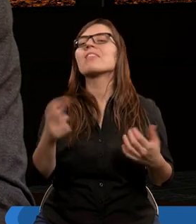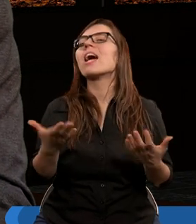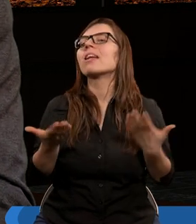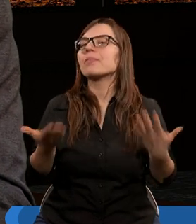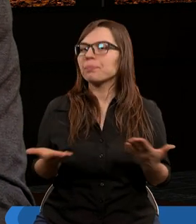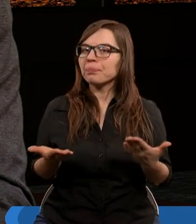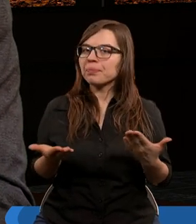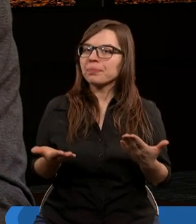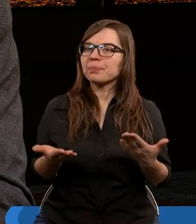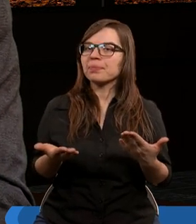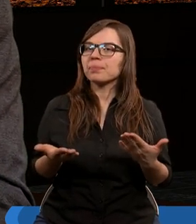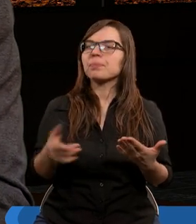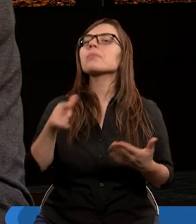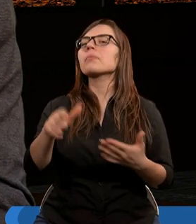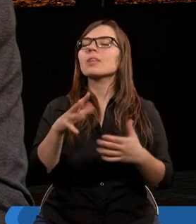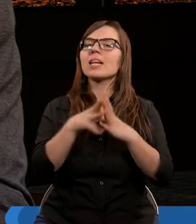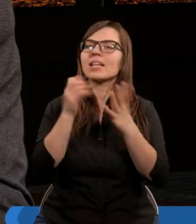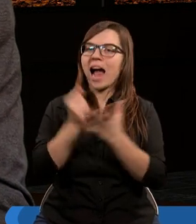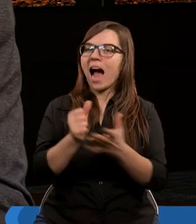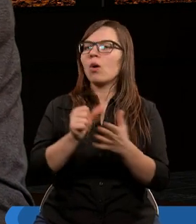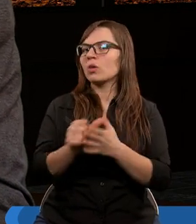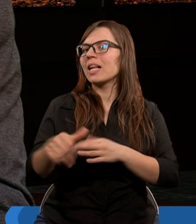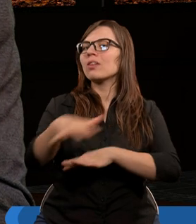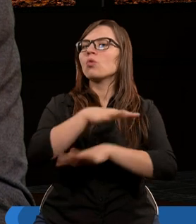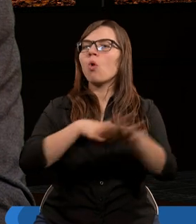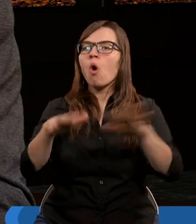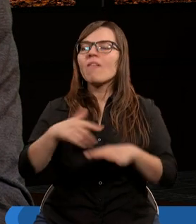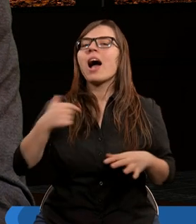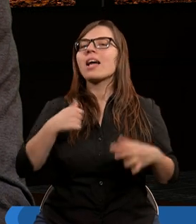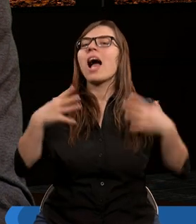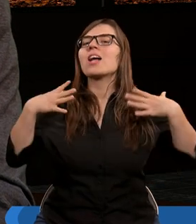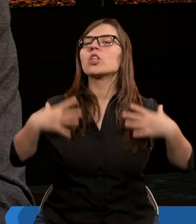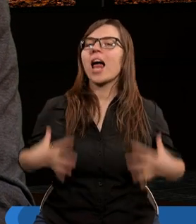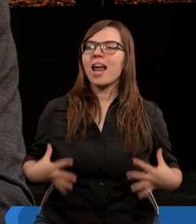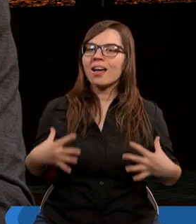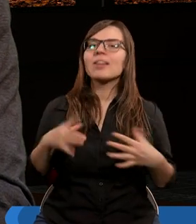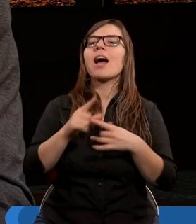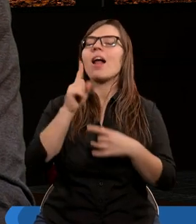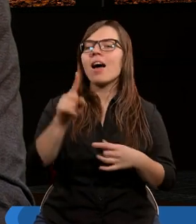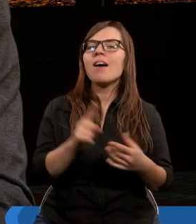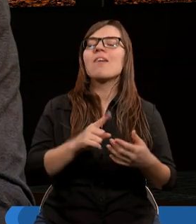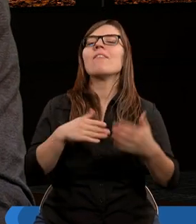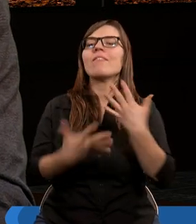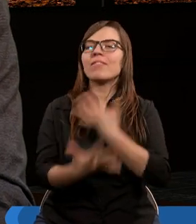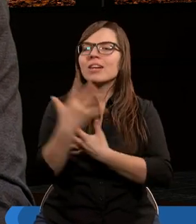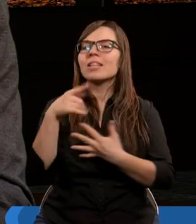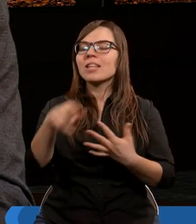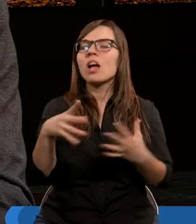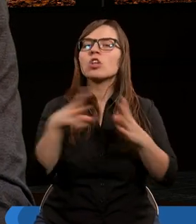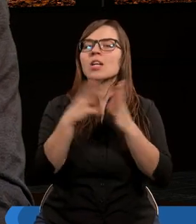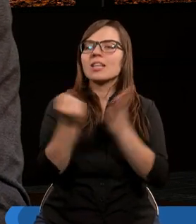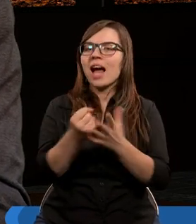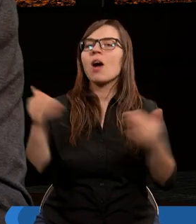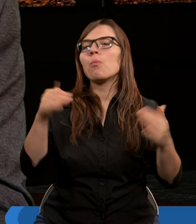więc zakon jest duchowy, a ja cielesny, ale z tego wynika, że zakon może być